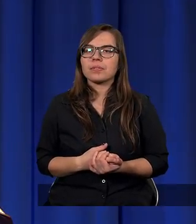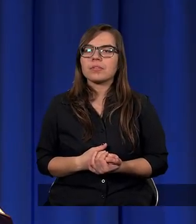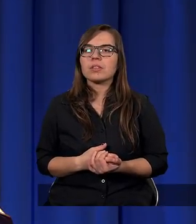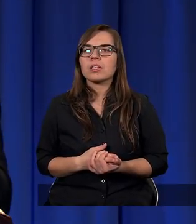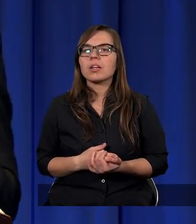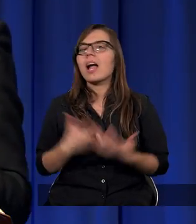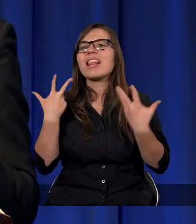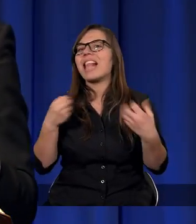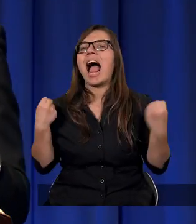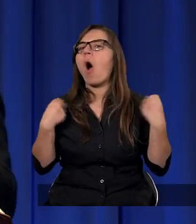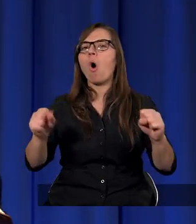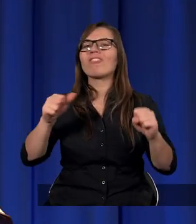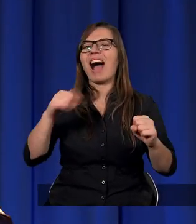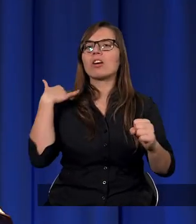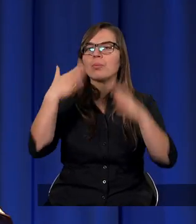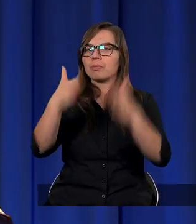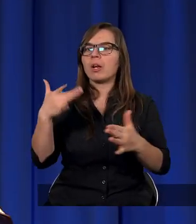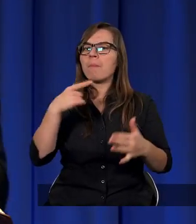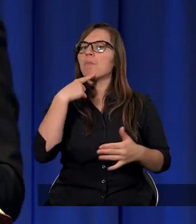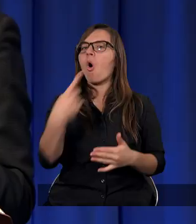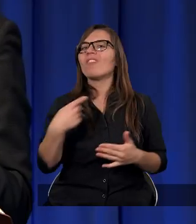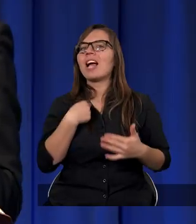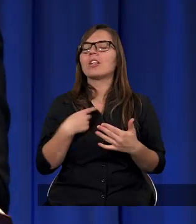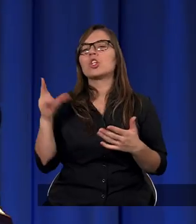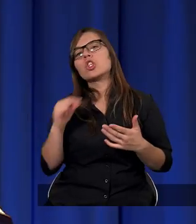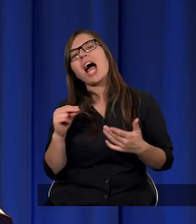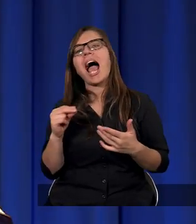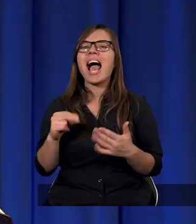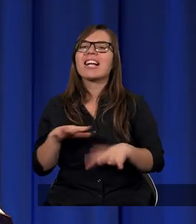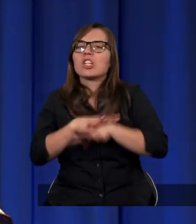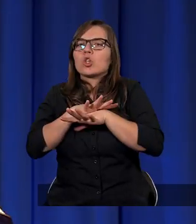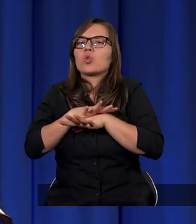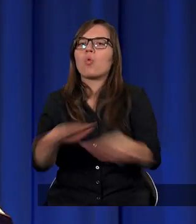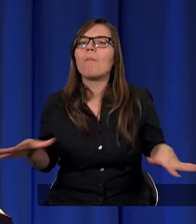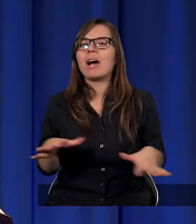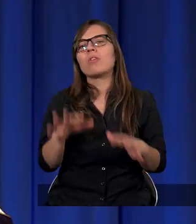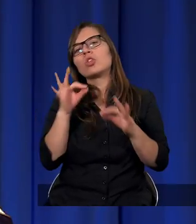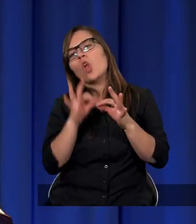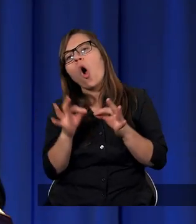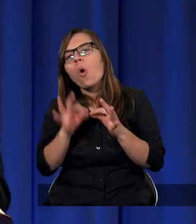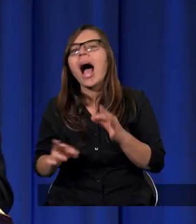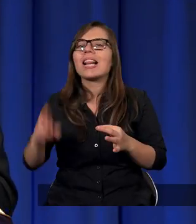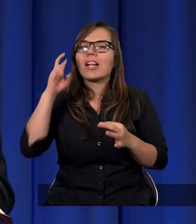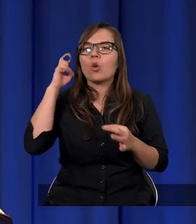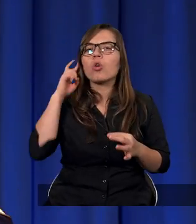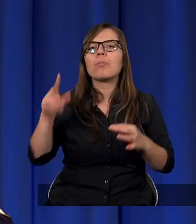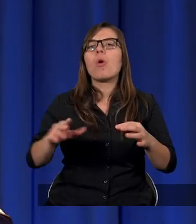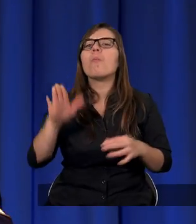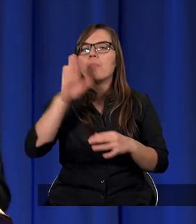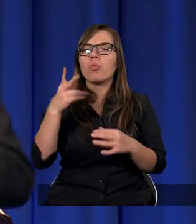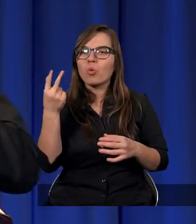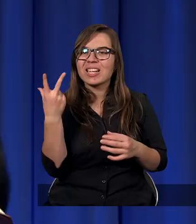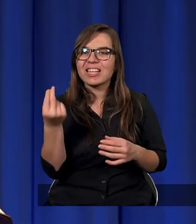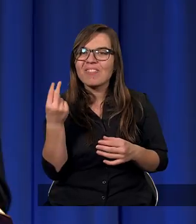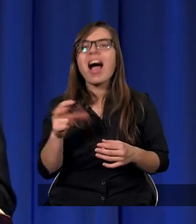Nie odważyłbym się powiedzieć, nie odważyłbym się powiedzieć, że zupełne i dokładne zrozumienie bóstwa